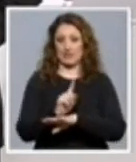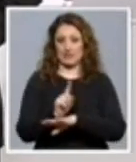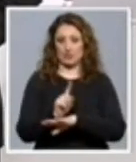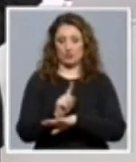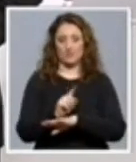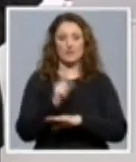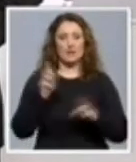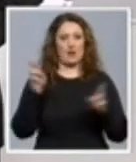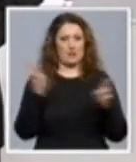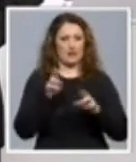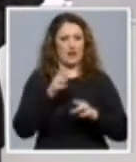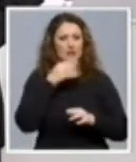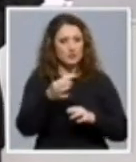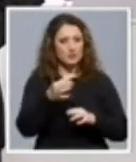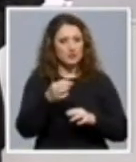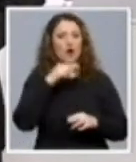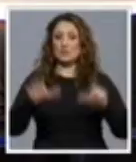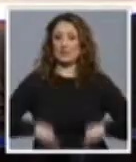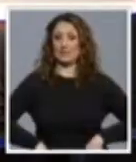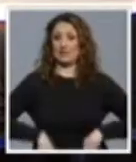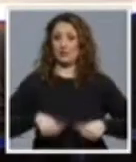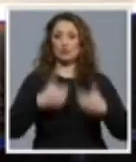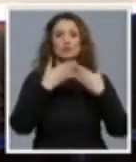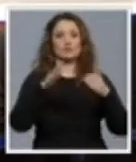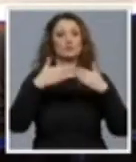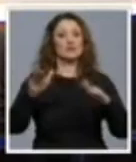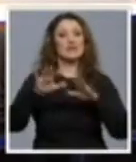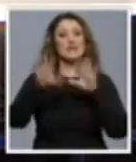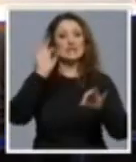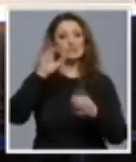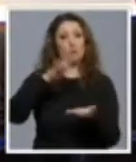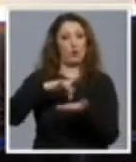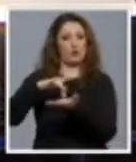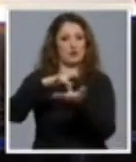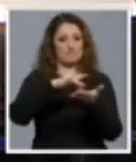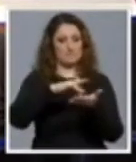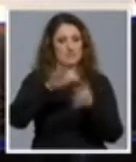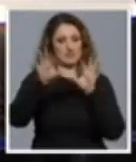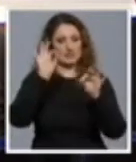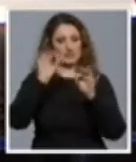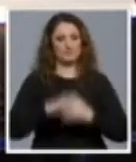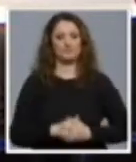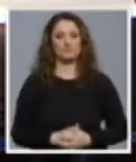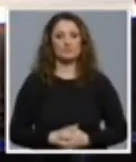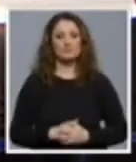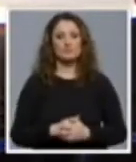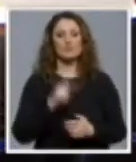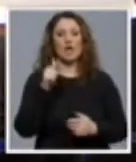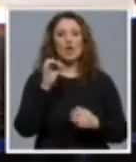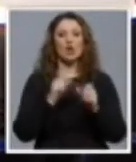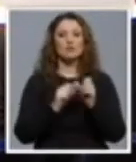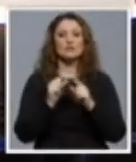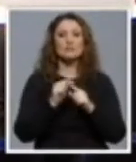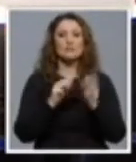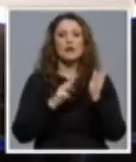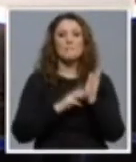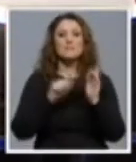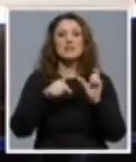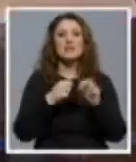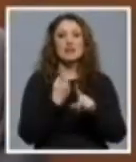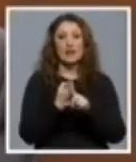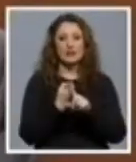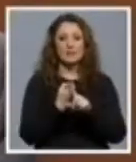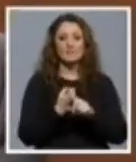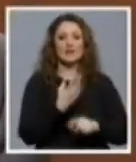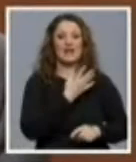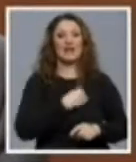Na takozvana blic pitanja odgovara se jednom rečeniku. S nama je Hrvatska čista stranka prava, Josip Miljak, vaša uvodna minuta. Hrvatska